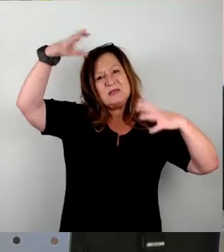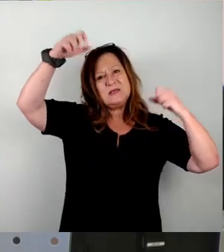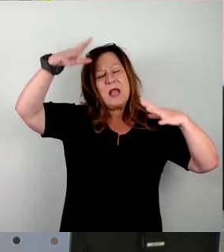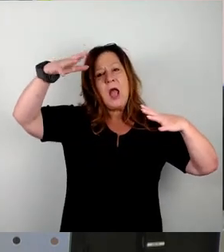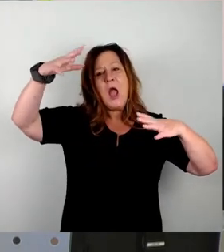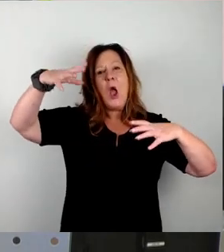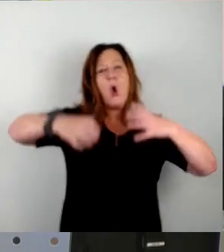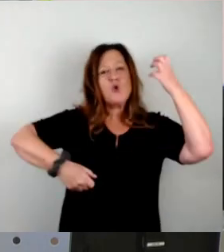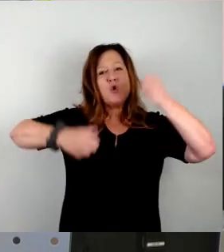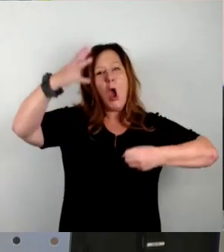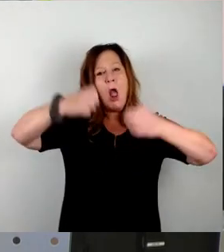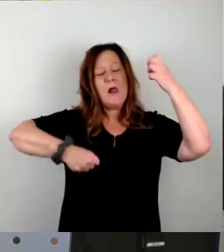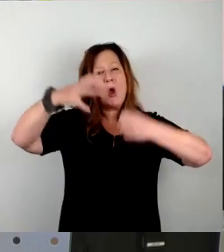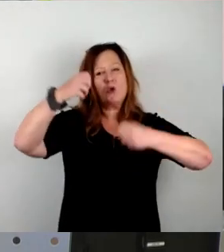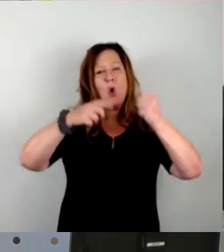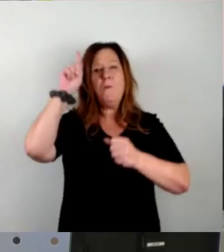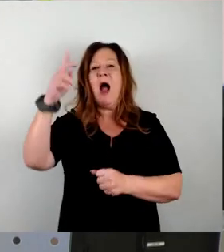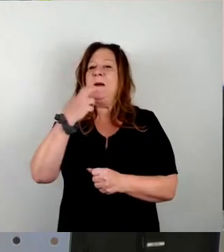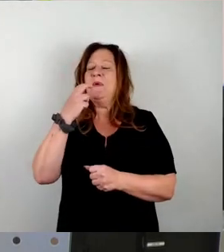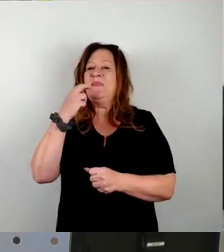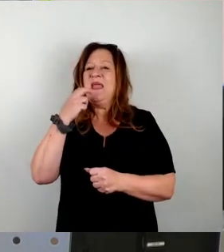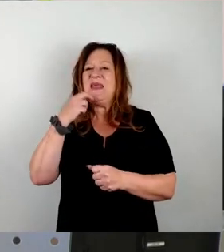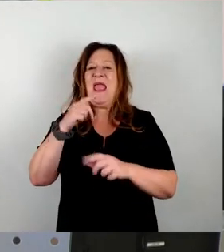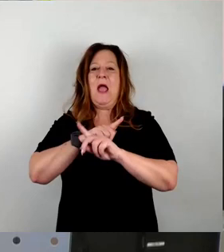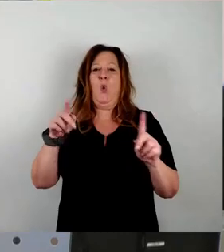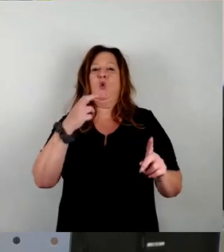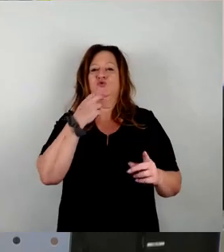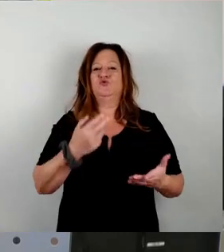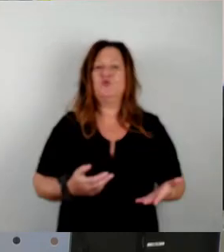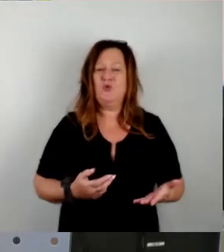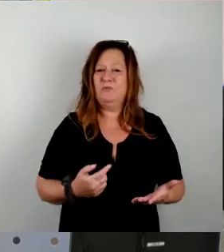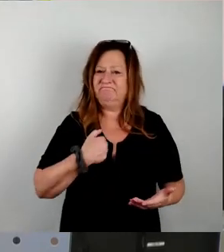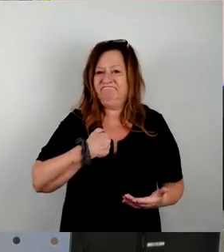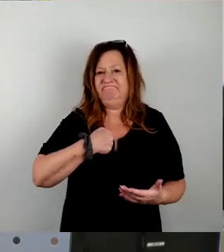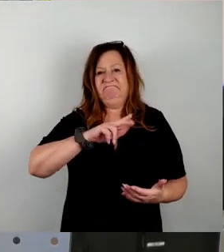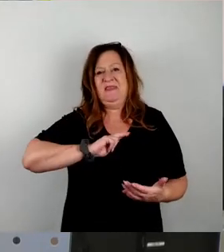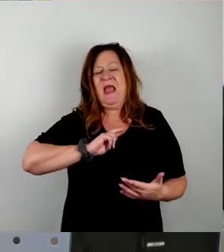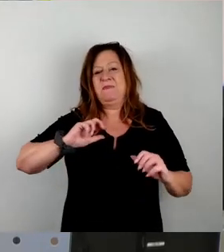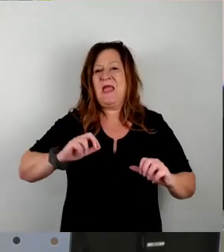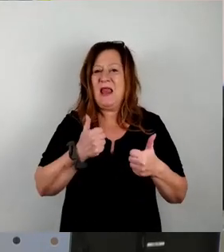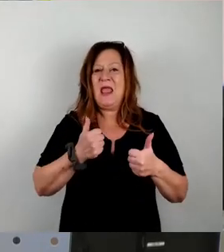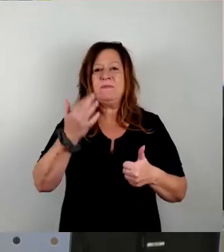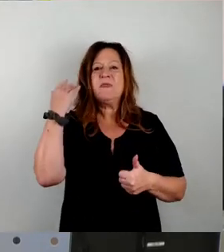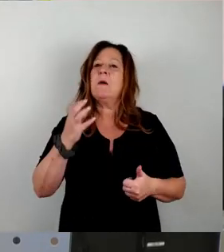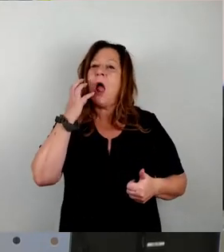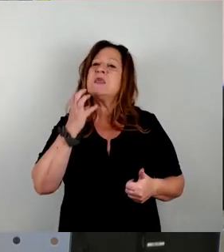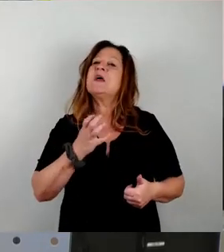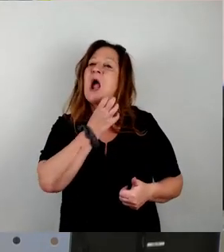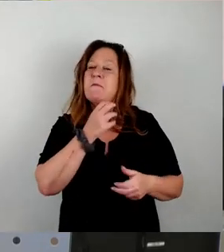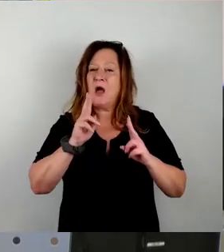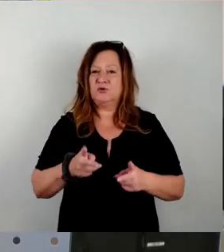1979 habe ich selbst damals als Elfjähriger einen tagelangen Stromausfall im damaligen Karl-Marx-Stadt miterlebt. Die